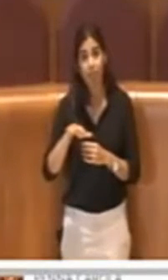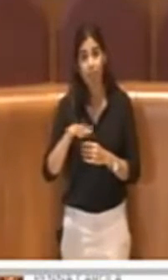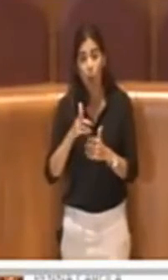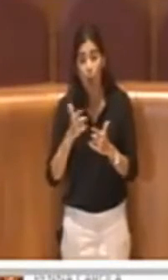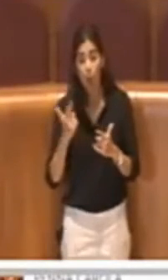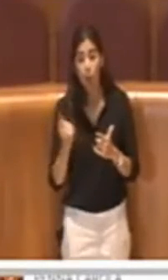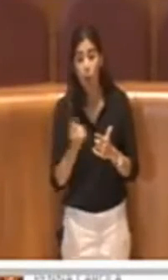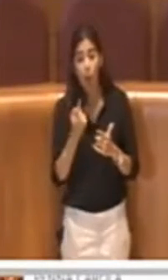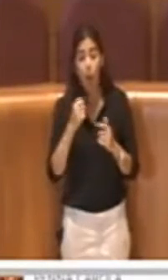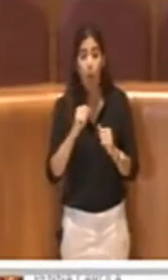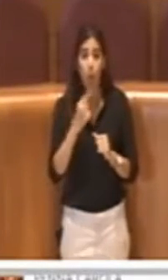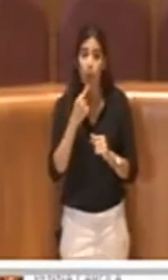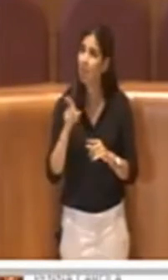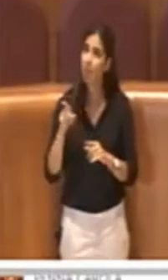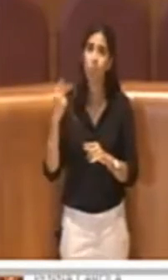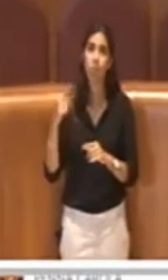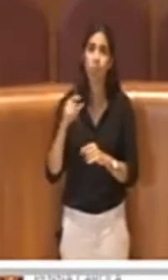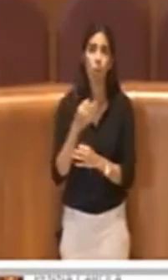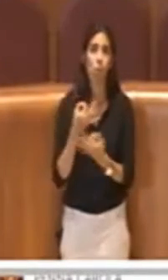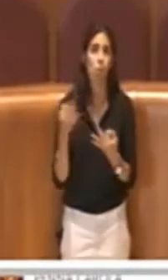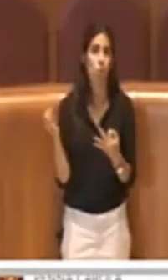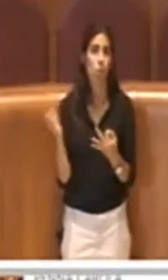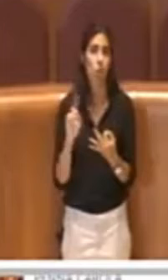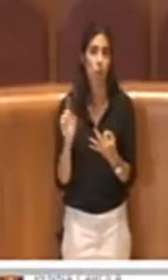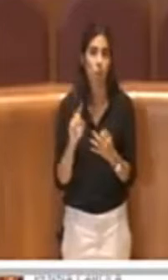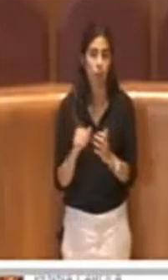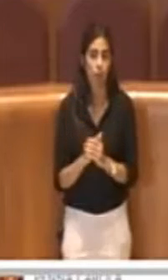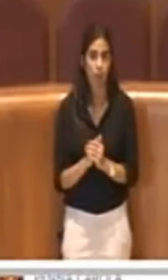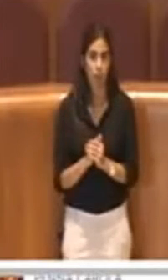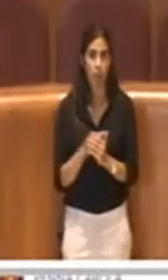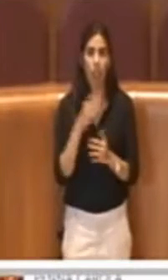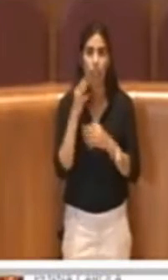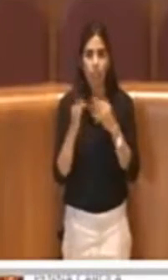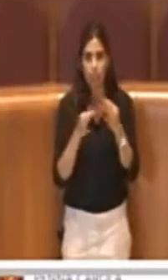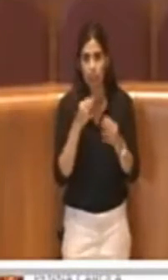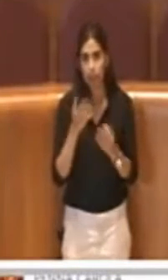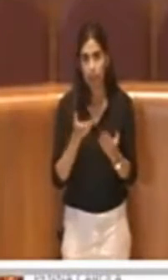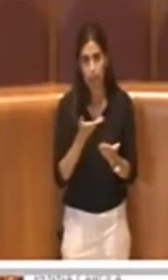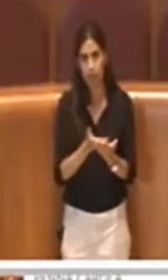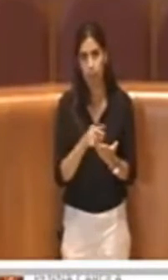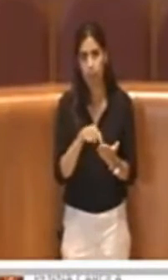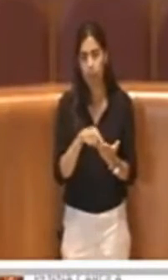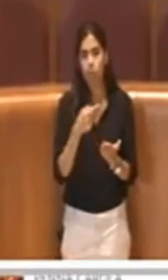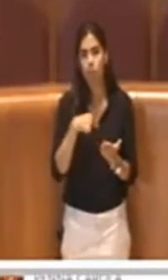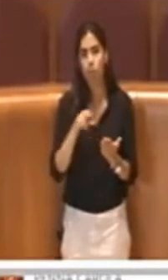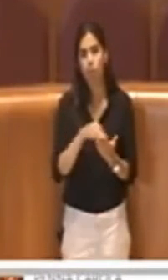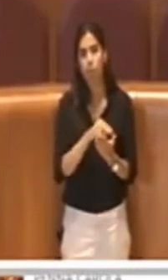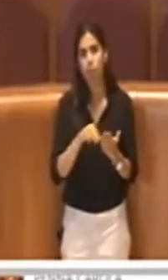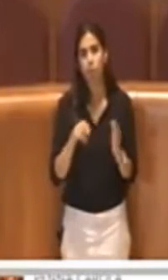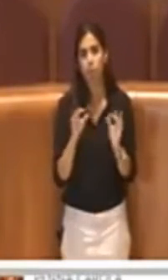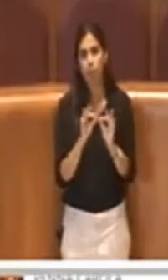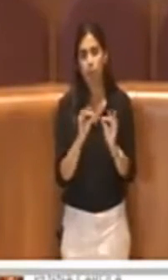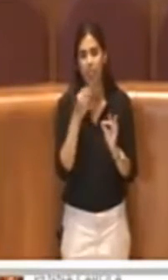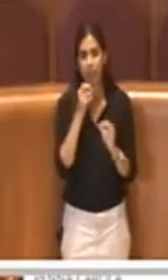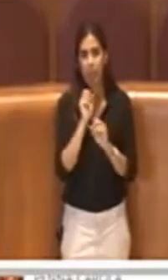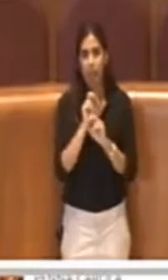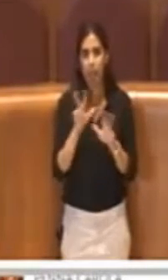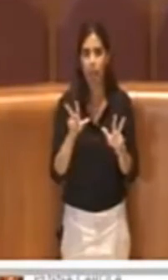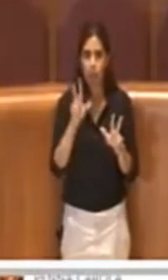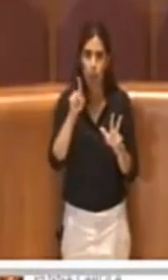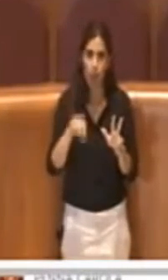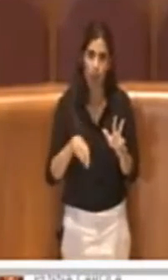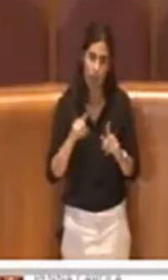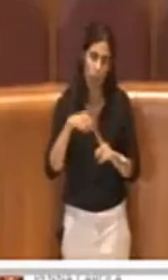cittadini. Quindi sicuramente l'indirizzo noi lo voteremo fattivamente e quindi anticipo anche il voto, non